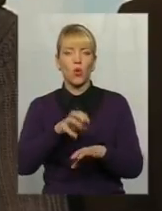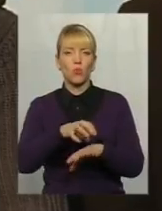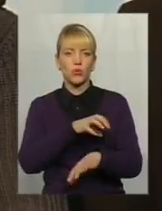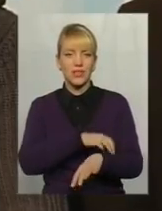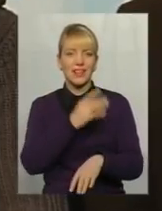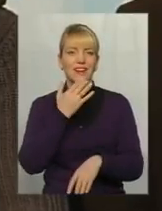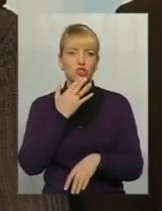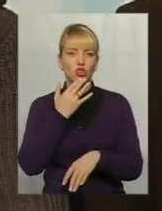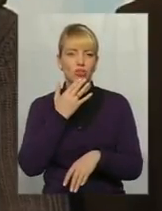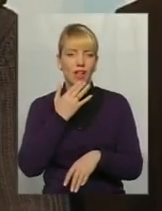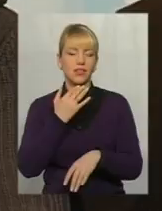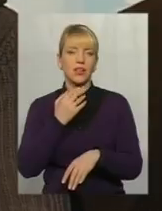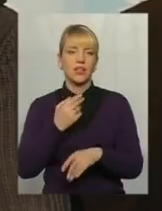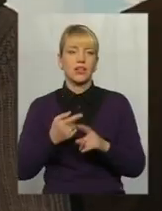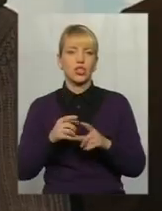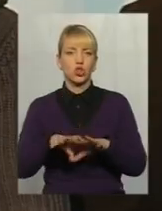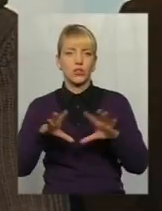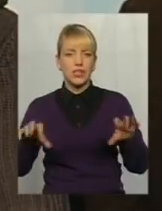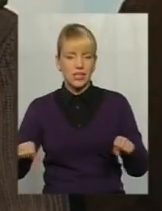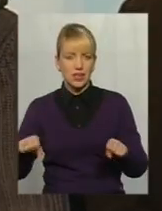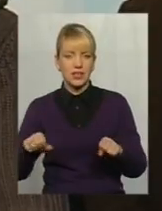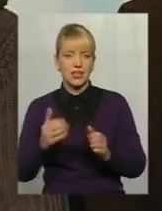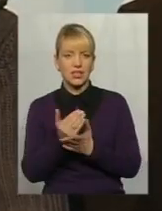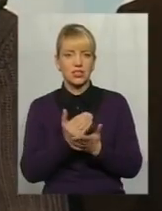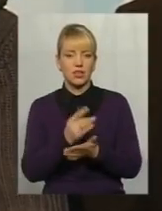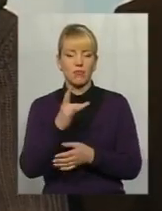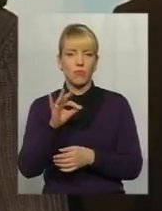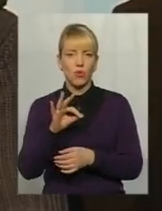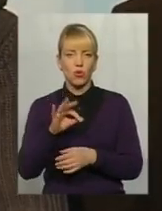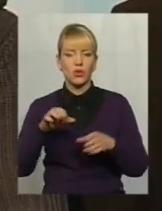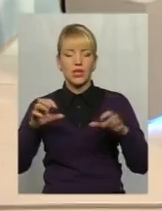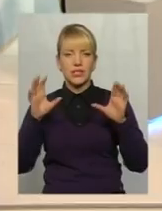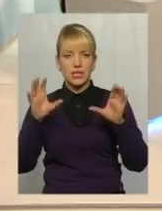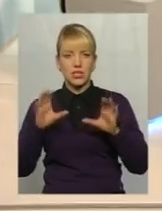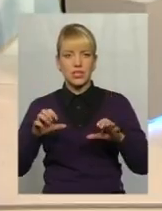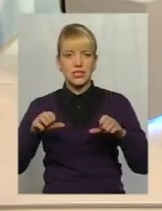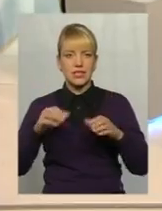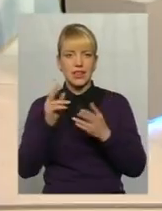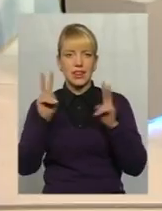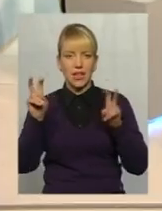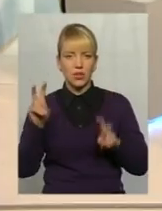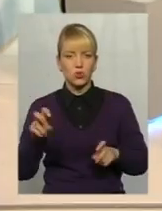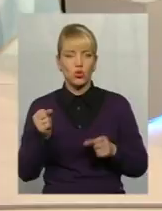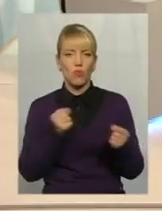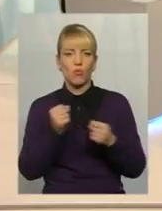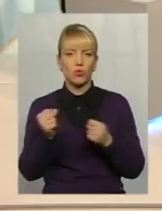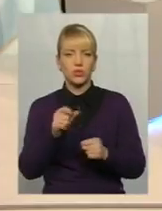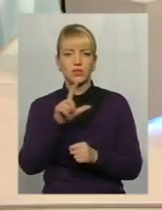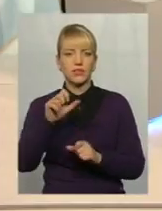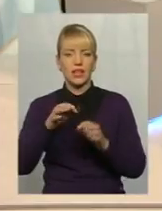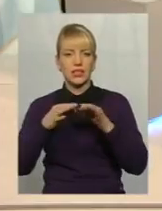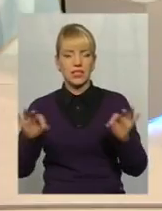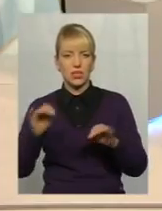режимів в Україні. Про правовий статус та вшанування пам'яті борців за незалежність України в 20-му столітті.